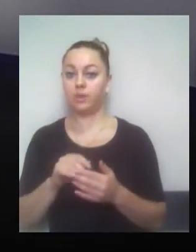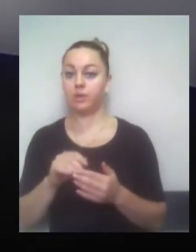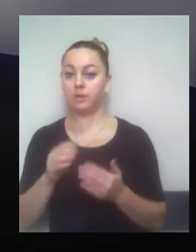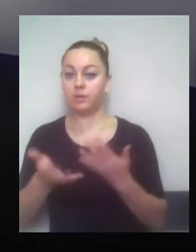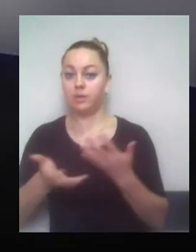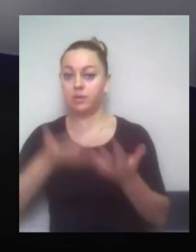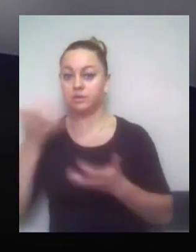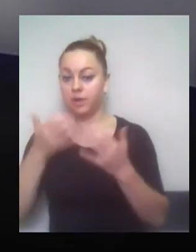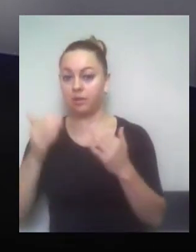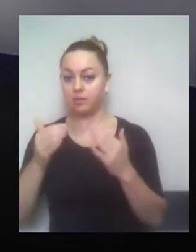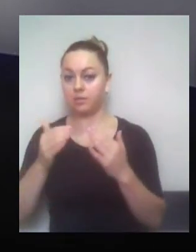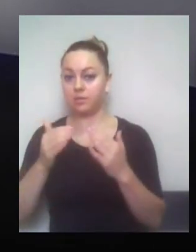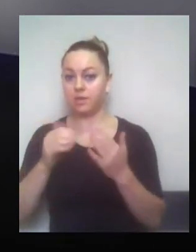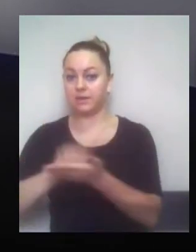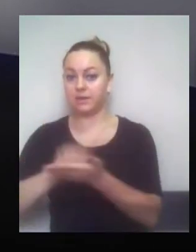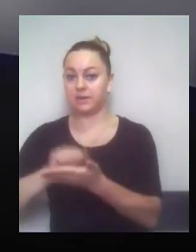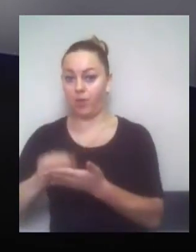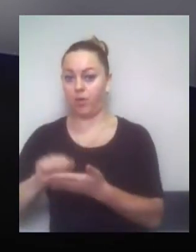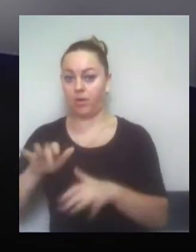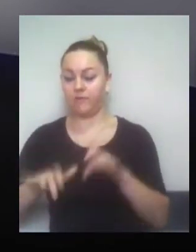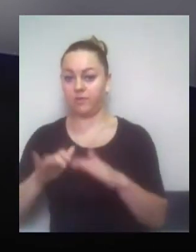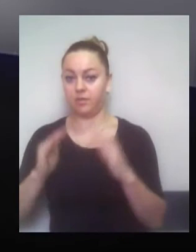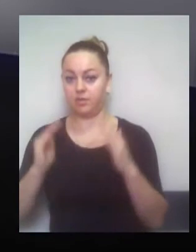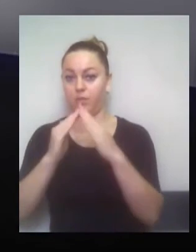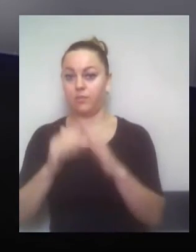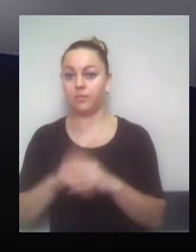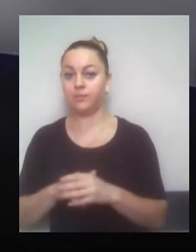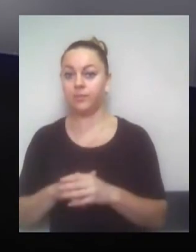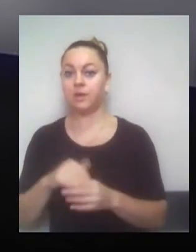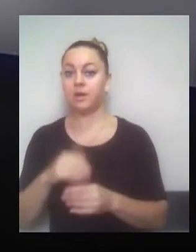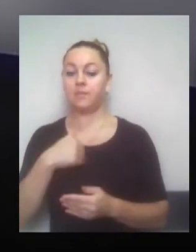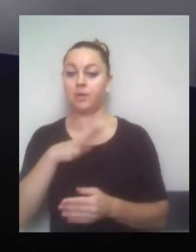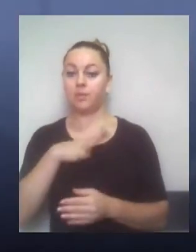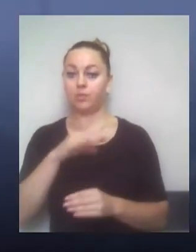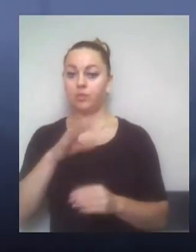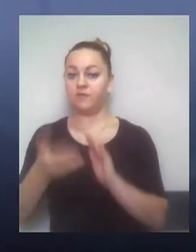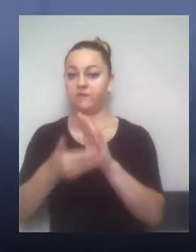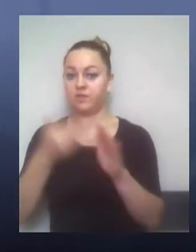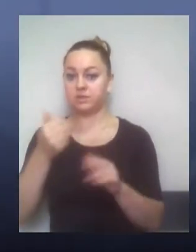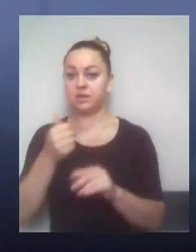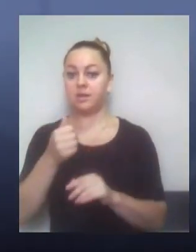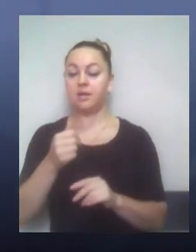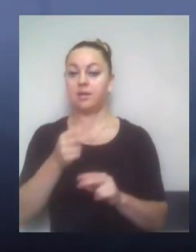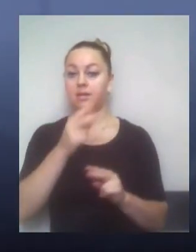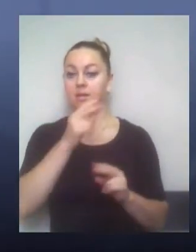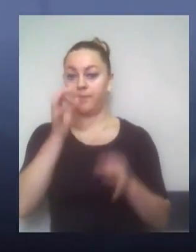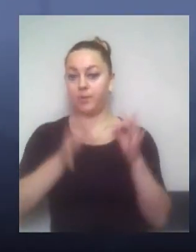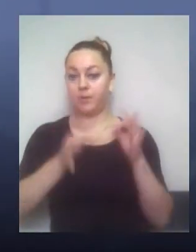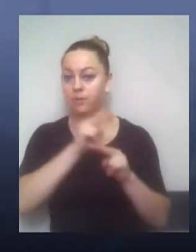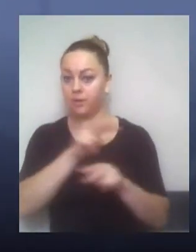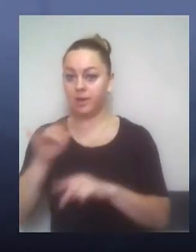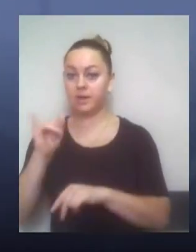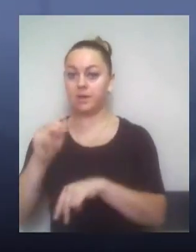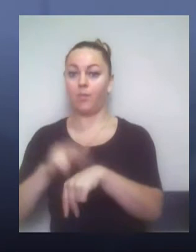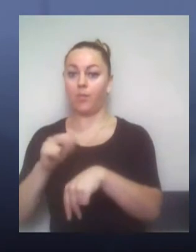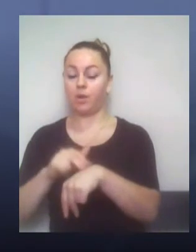видео зафіксувано. Ми бували екологічний надзор, потім в Горзелентрест і поліцію.